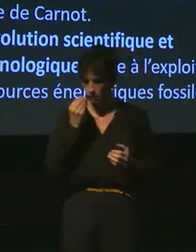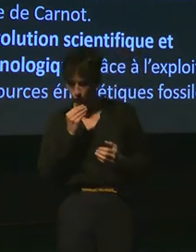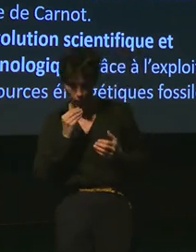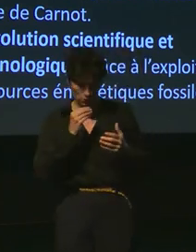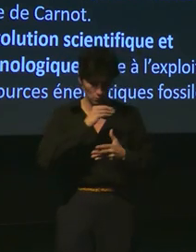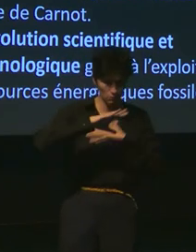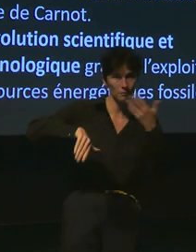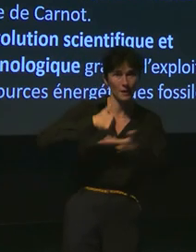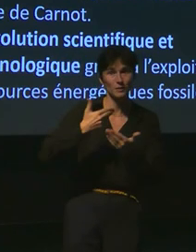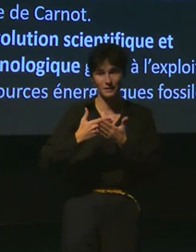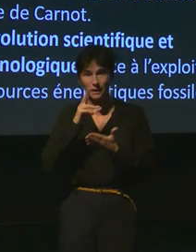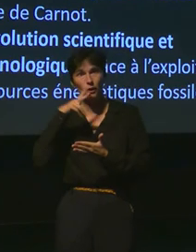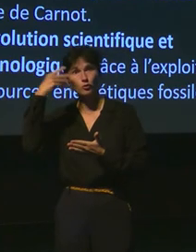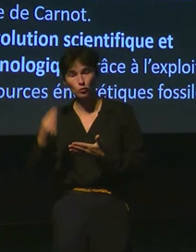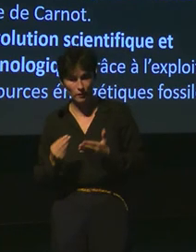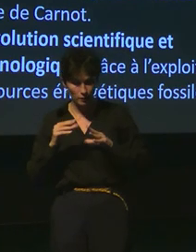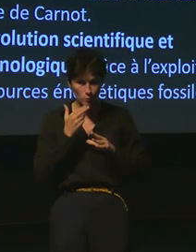verts dans les machines évateurs avec des scyffes.